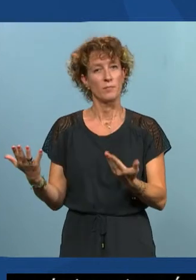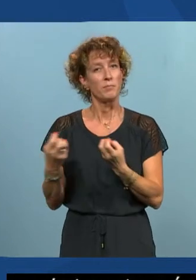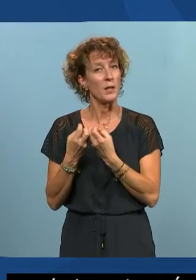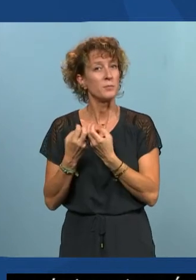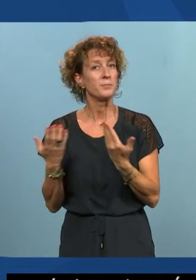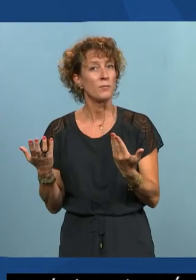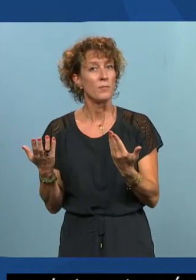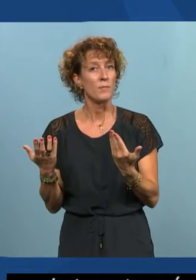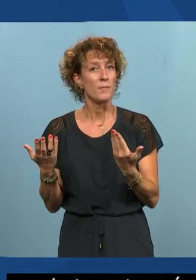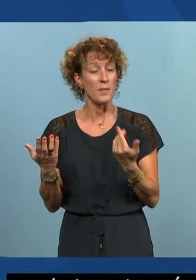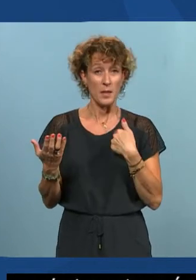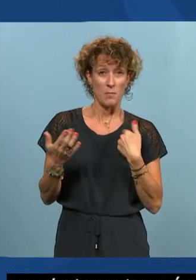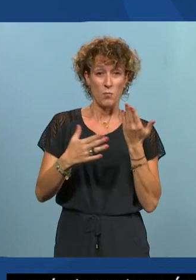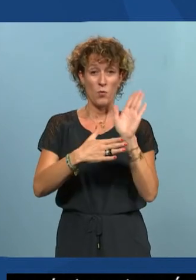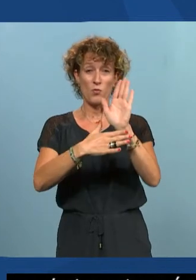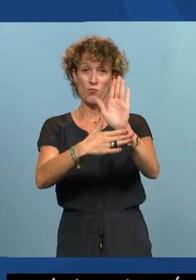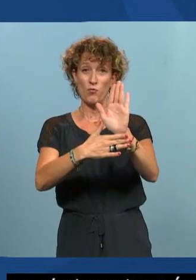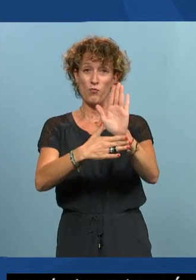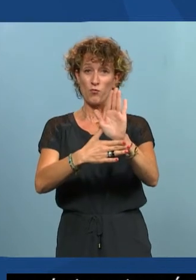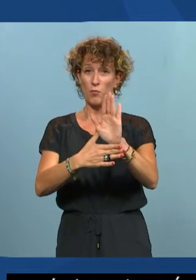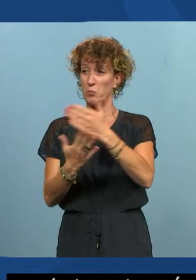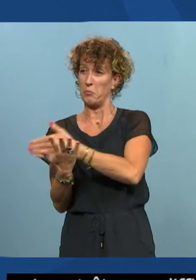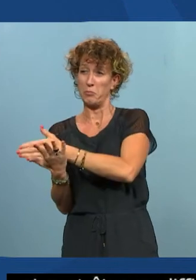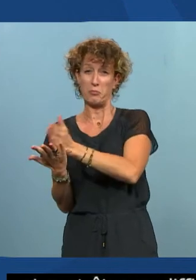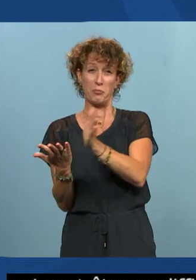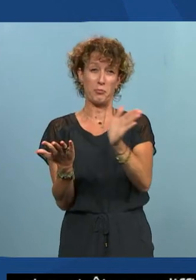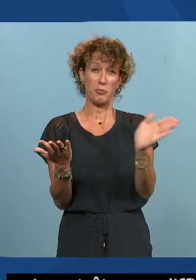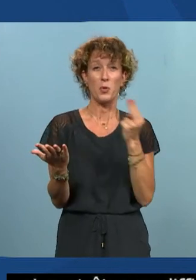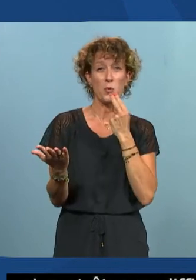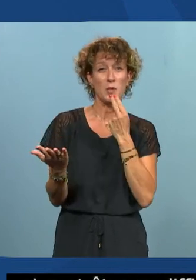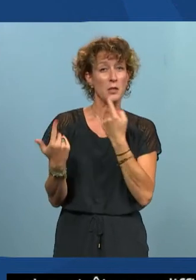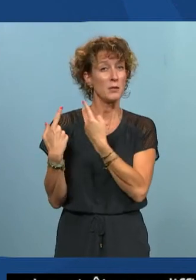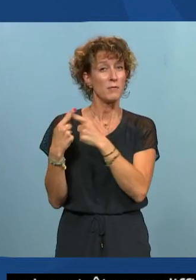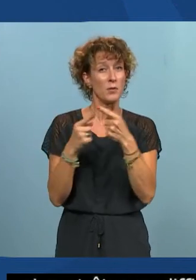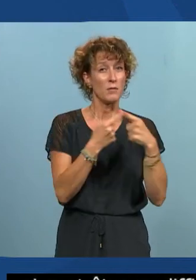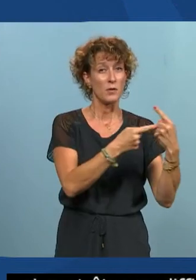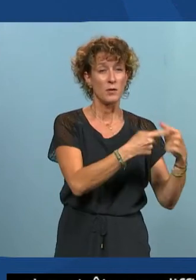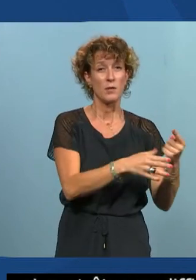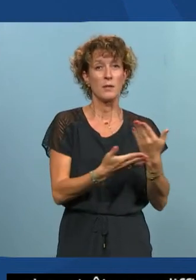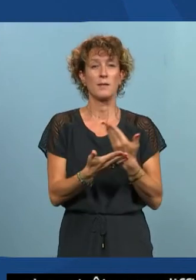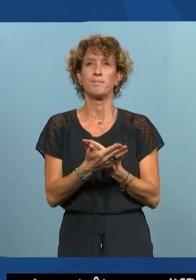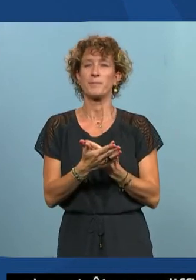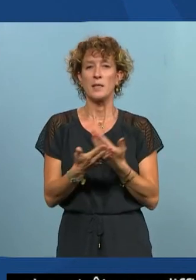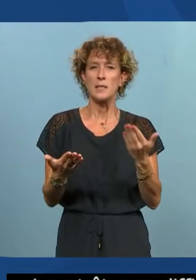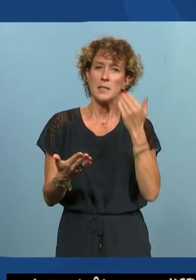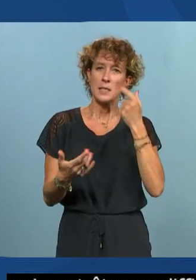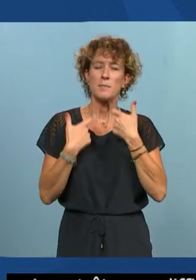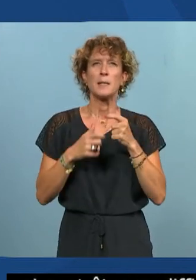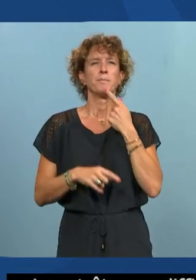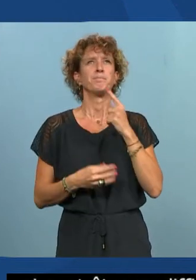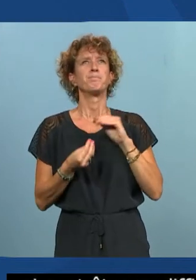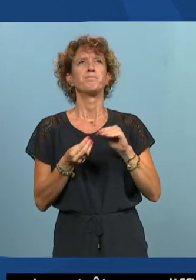Et pourquoi je vous montre cette grande variété d'usages qu'on a, c'est que souvent la question qui se pose quand on parle d'accessibilité c'est de se dire mais comment je fais ?